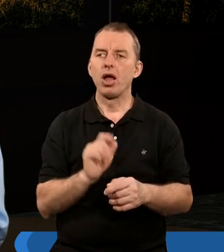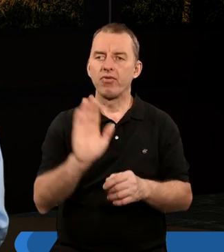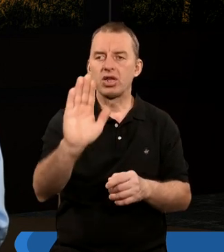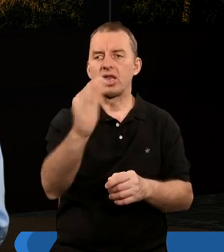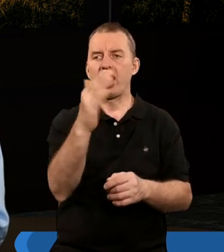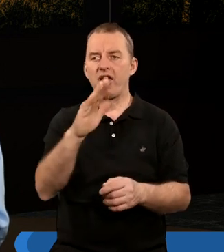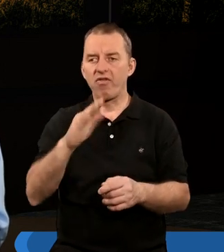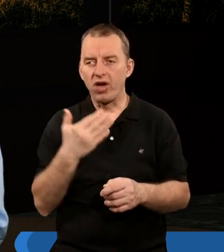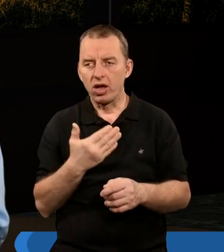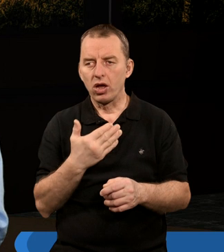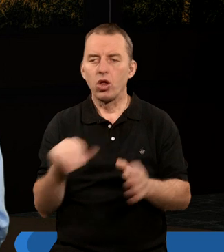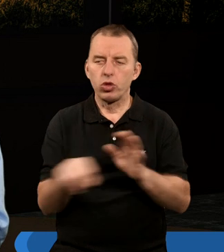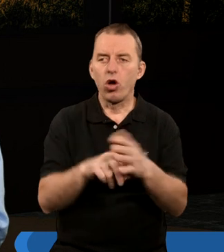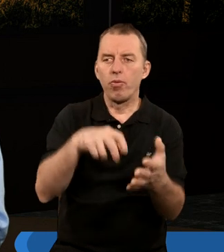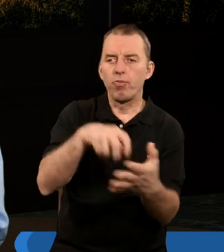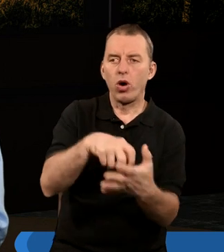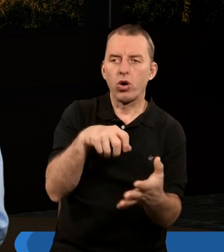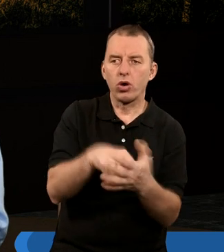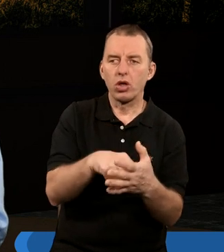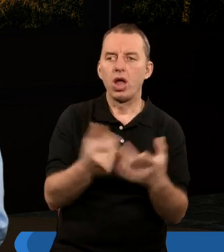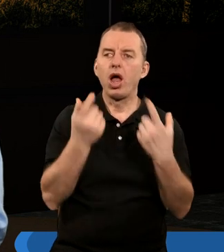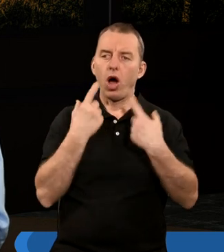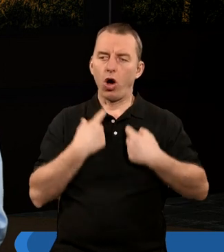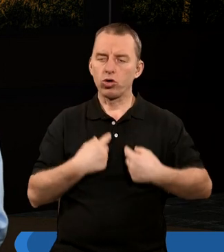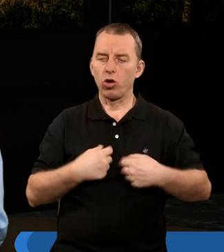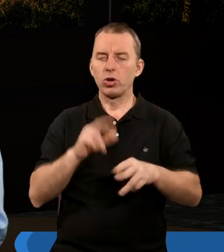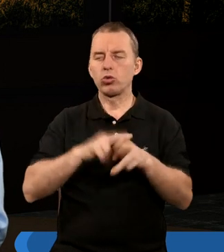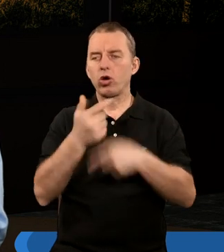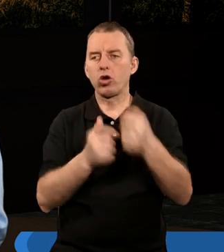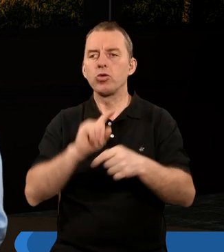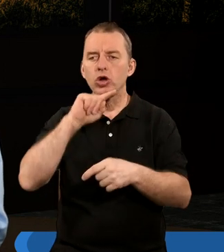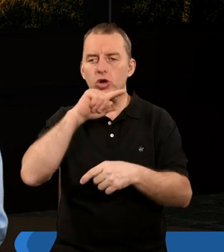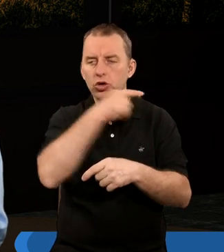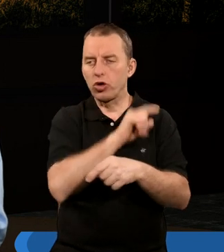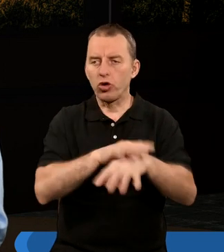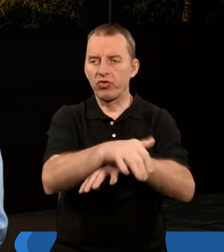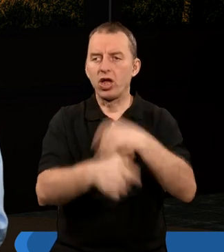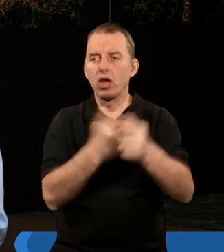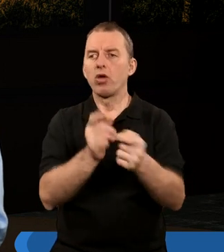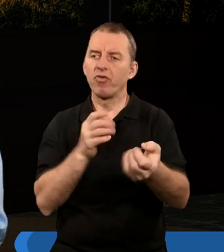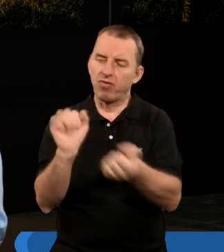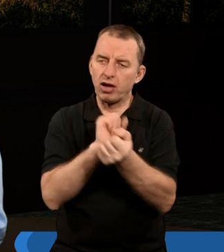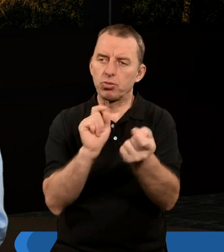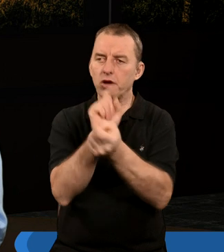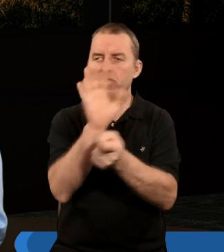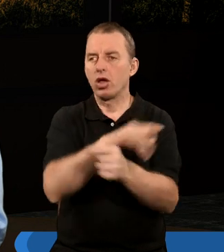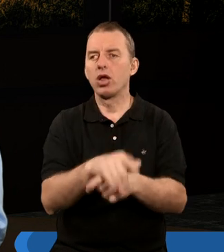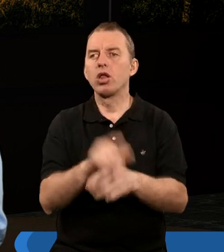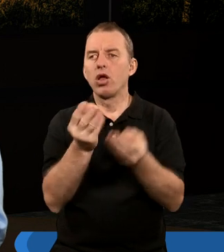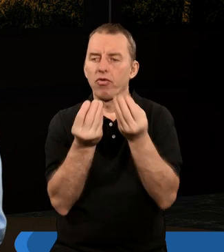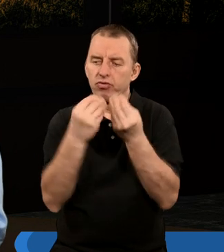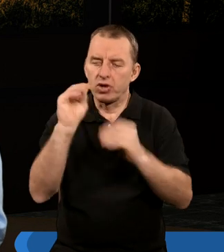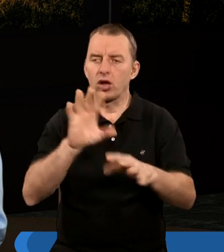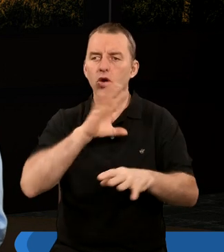wzywające również do pokuty osoby, które wyrządzają krzywdę i walczą przeciwko Bogu. I to też pokazuje taką